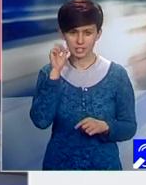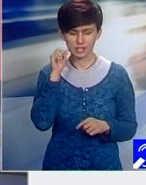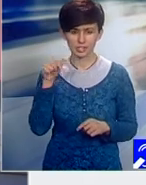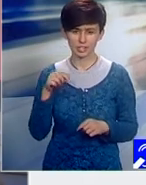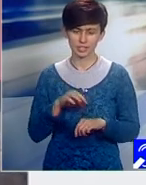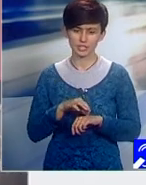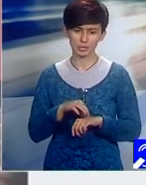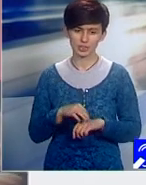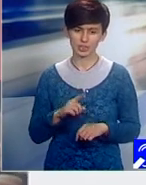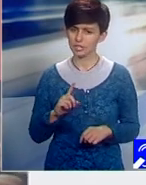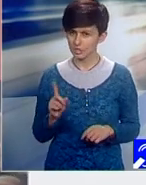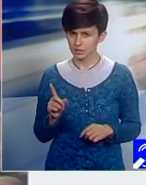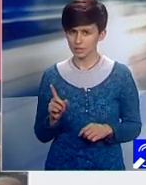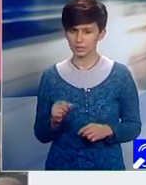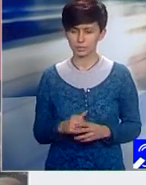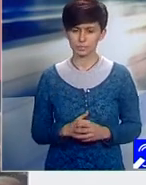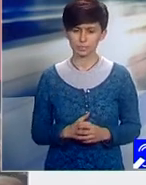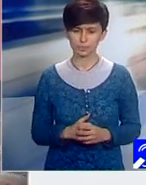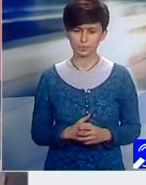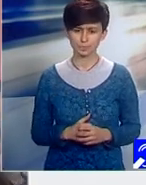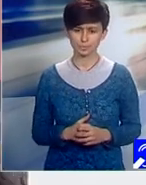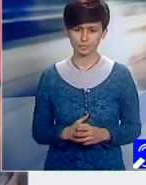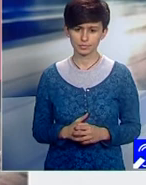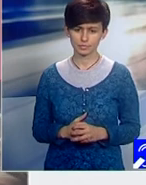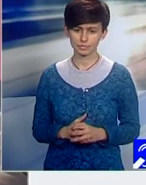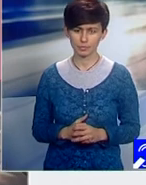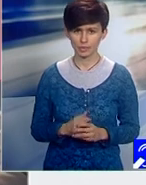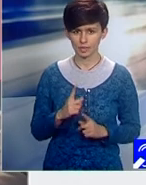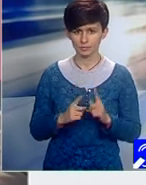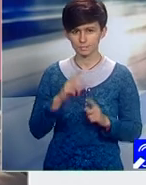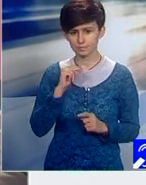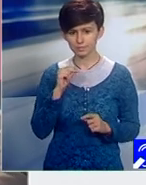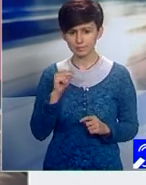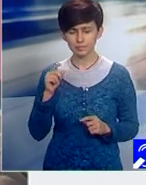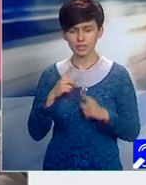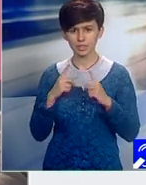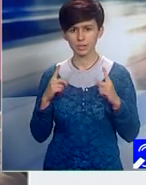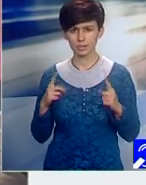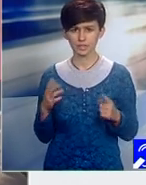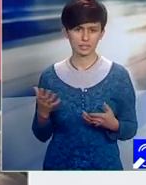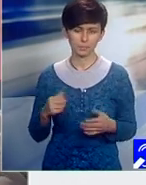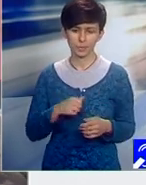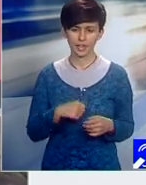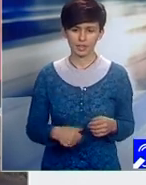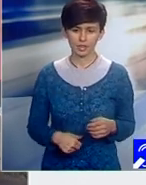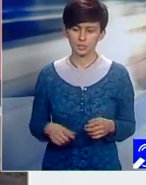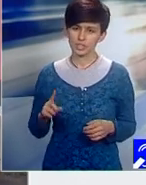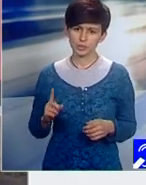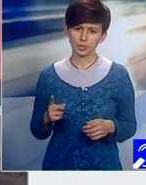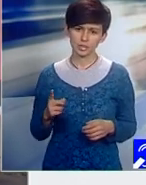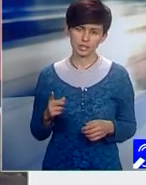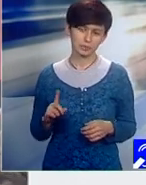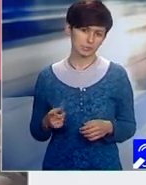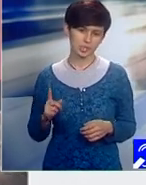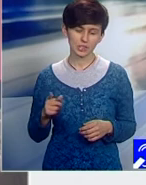expus o părere, pentru că când vorbim de doamna profesor Monica Popp care operează, sau de profesorul Sienescu care operează, poate că trebuia să fie puțin